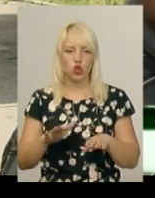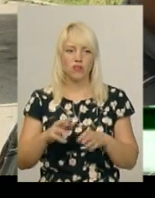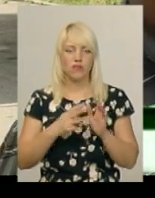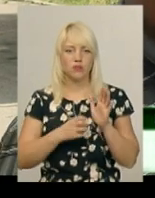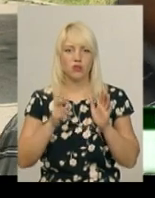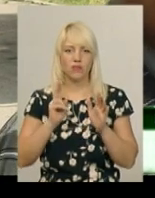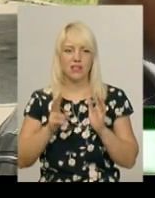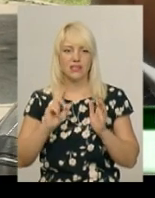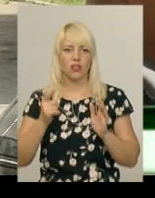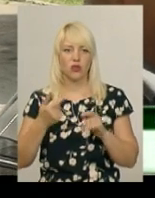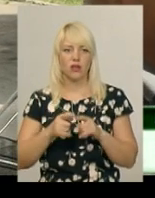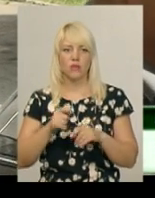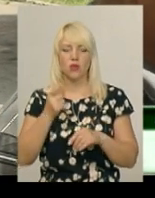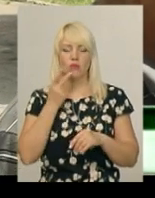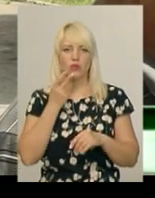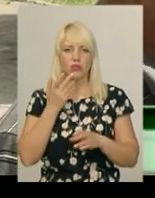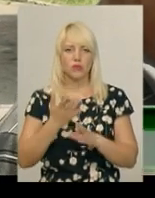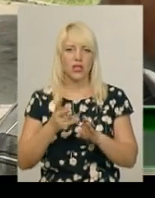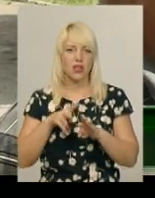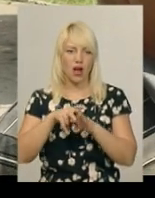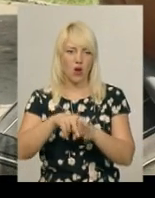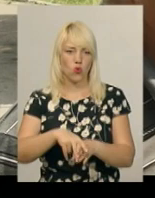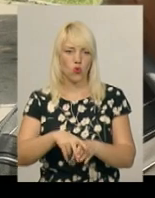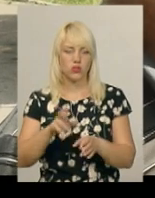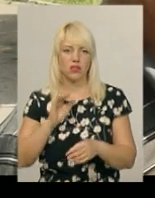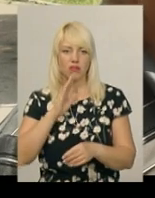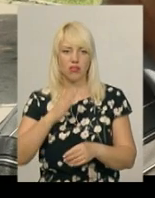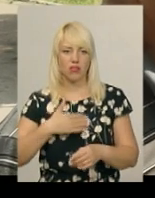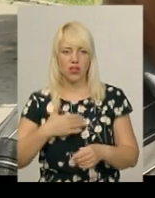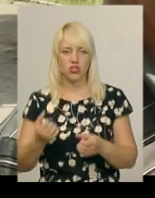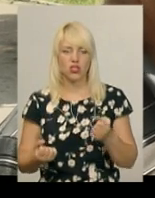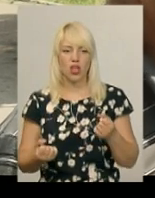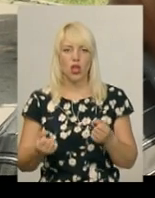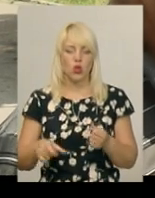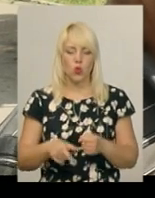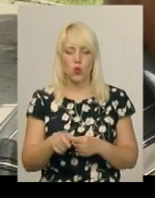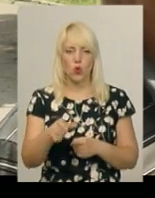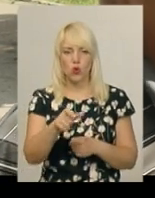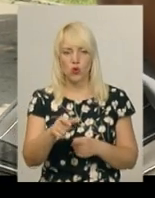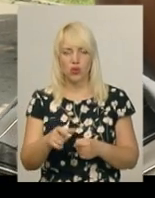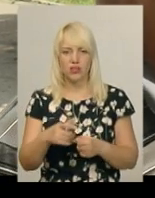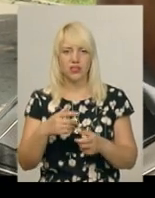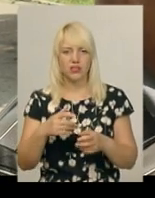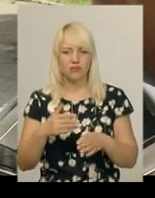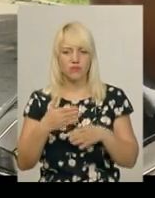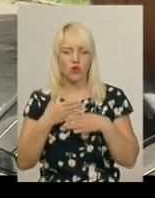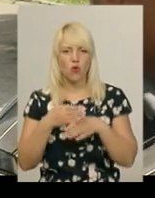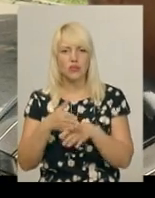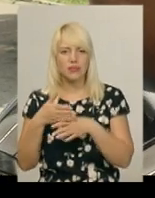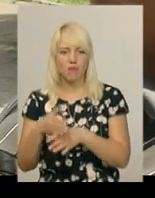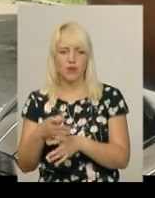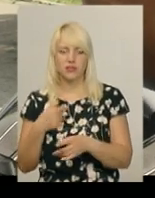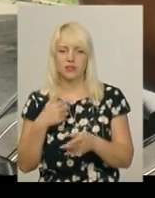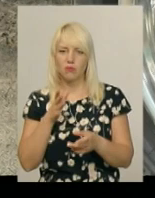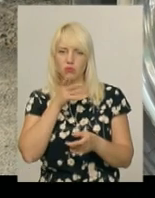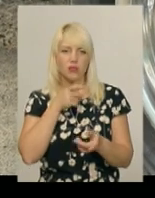Він постійно в нагрузці. Так як наші дороги в розбиті сильні, то дуже акуратно потрібно вводити його по